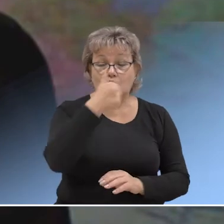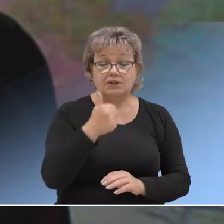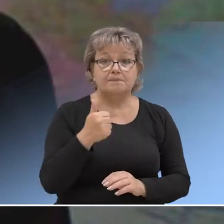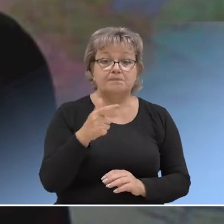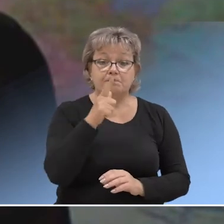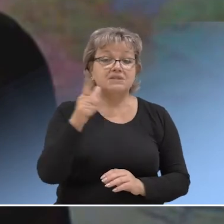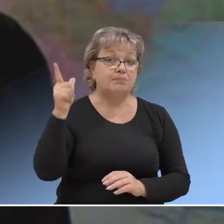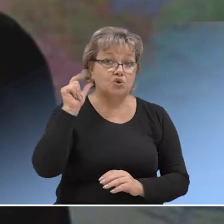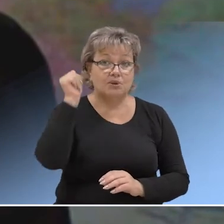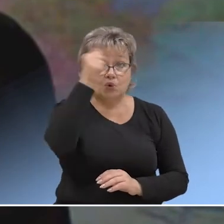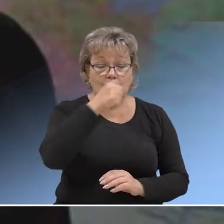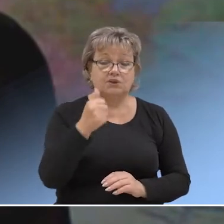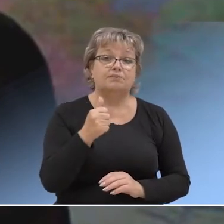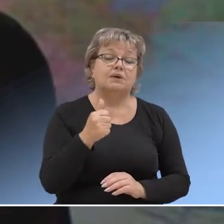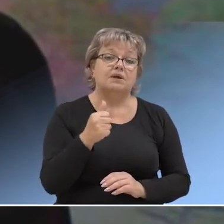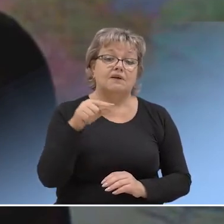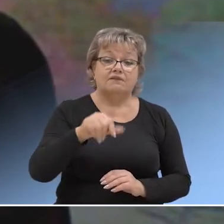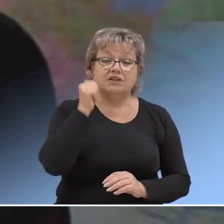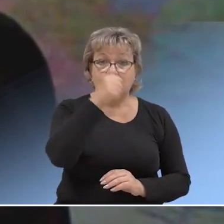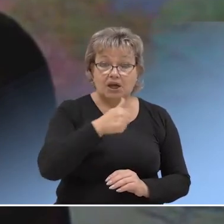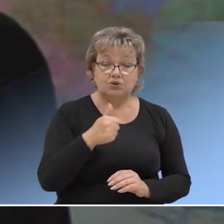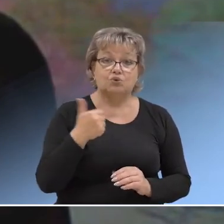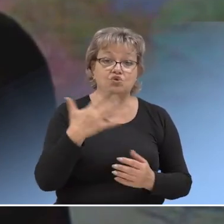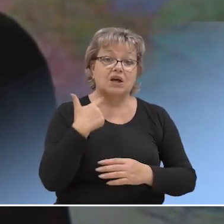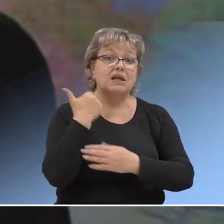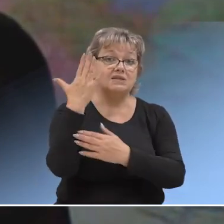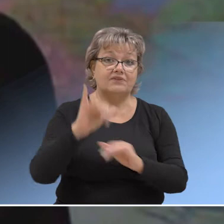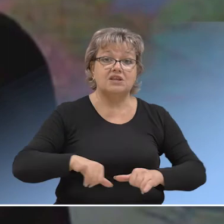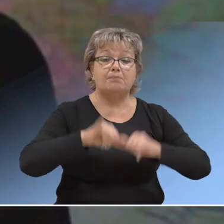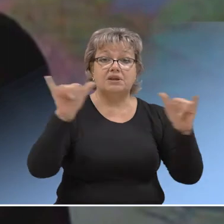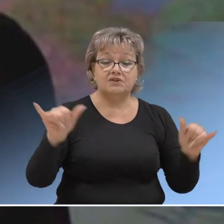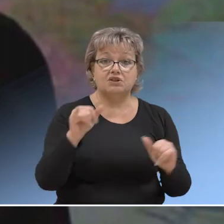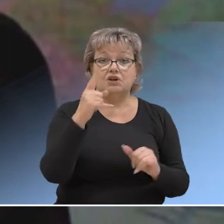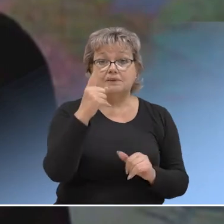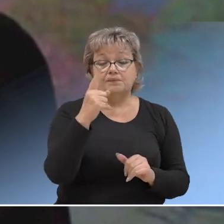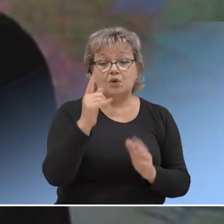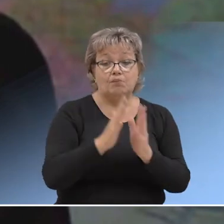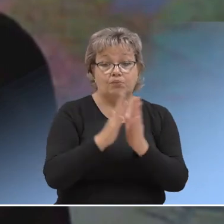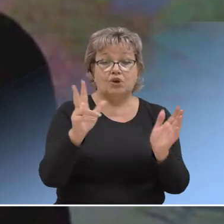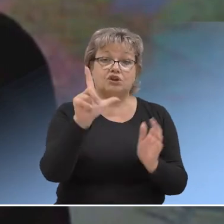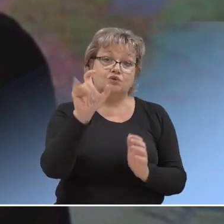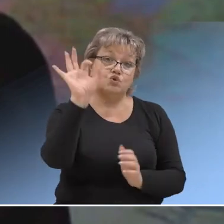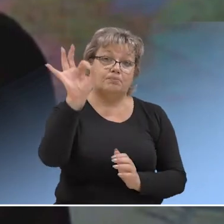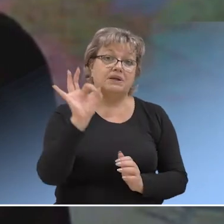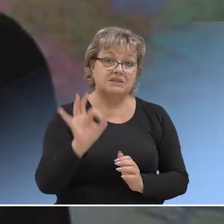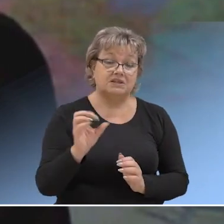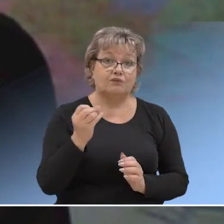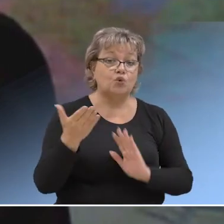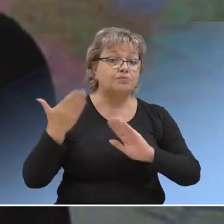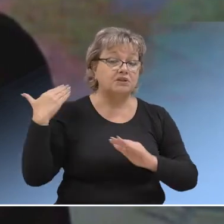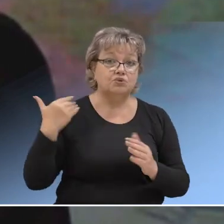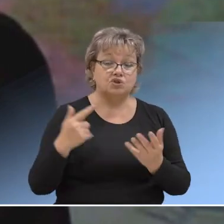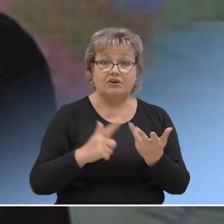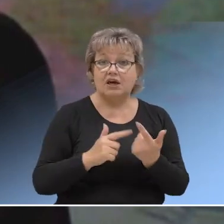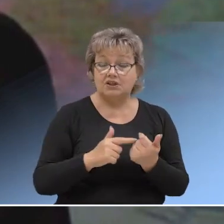годом, позапрошлым годом, в прошлом году, в этом году уже голосование превысило, стало более 200% от предыдущего